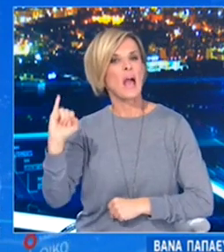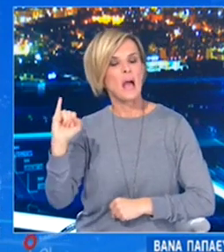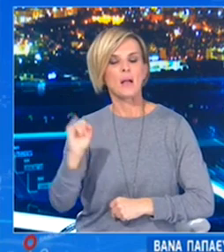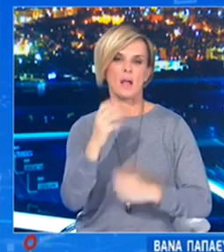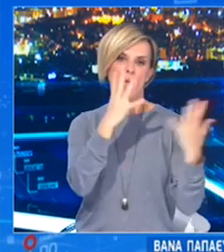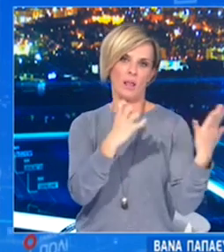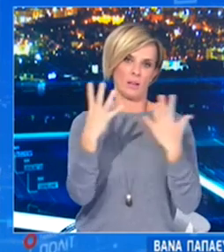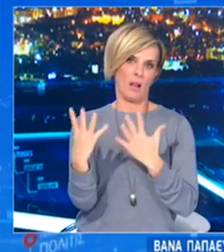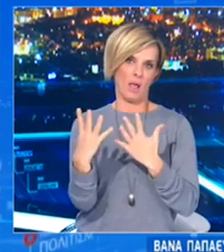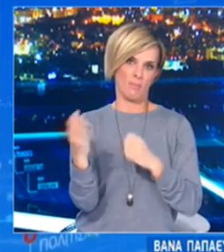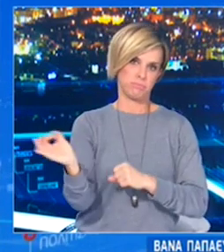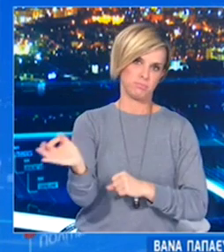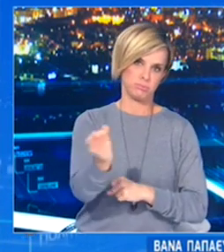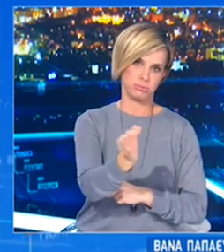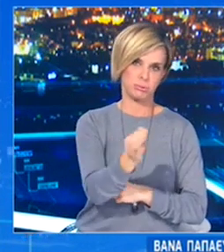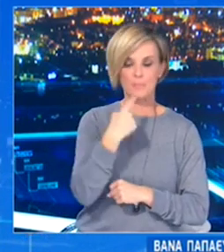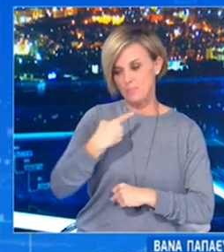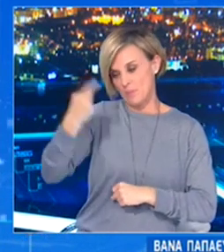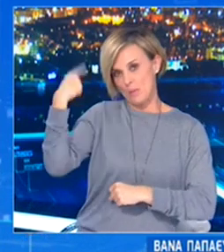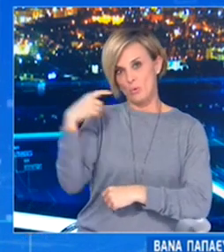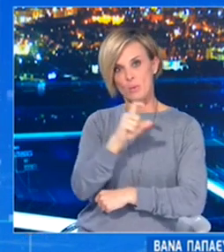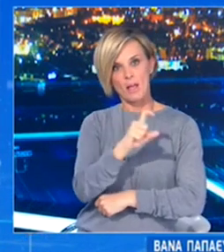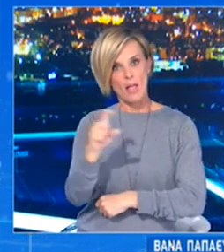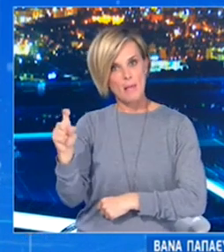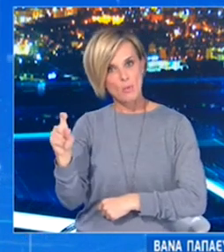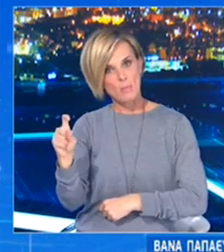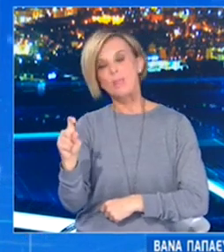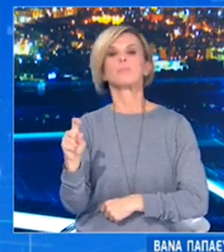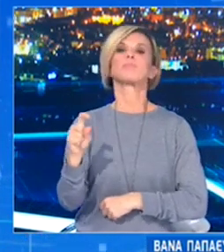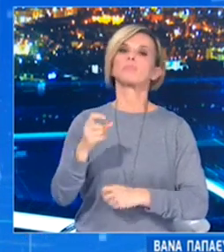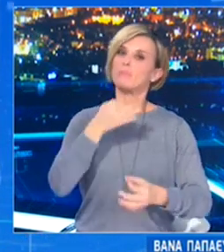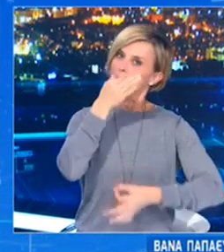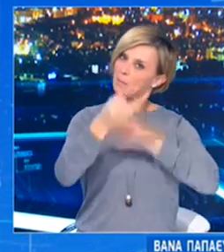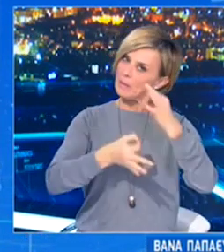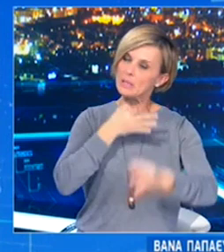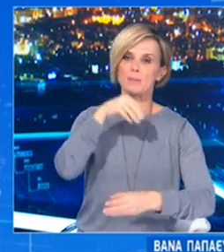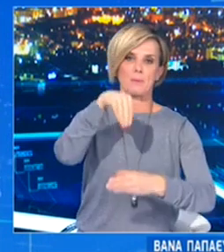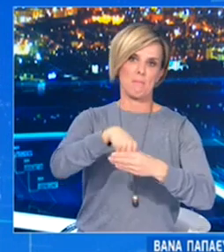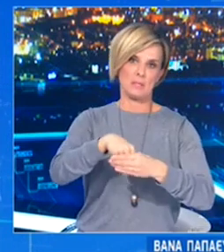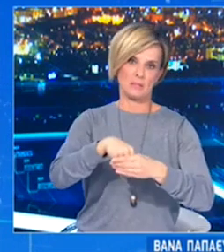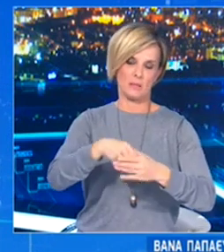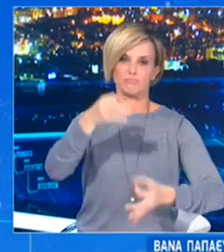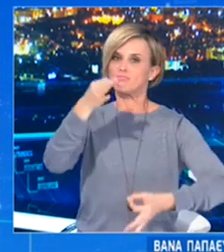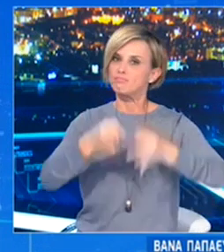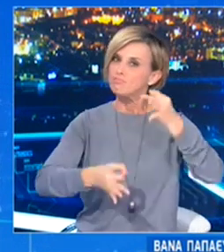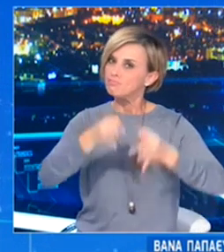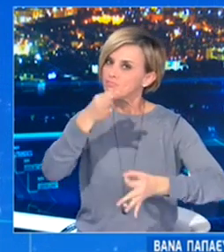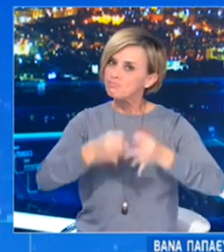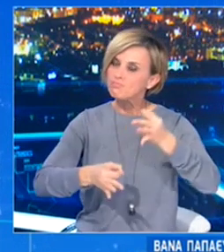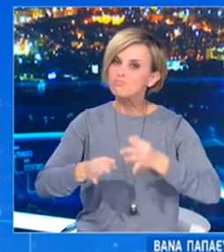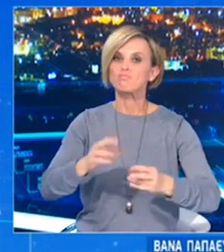Τους επιδημιολογικούς δείκτυς της εβδομάδας που μας πέρασε, φαρουσίασε στην επιτροπή μας χθες και κοντοπίδου από τον ΕΟΔΗ. Είναι πλέον ακόμα πιο